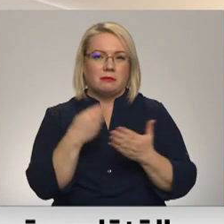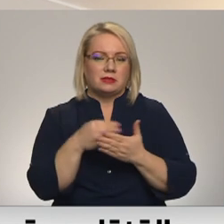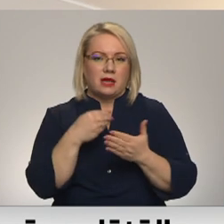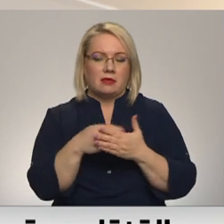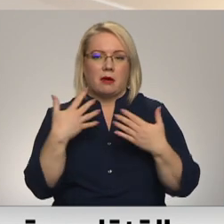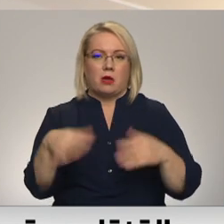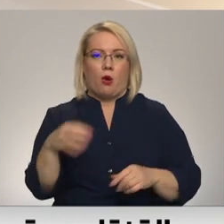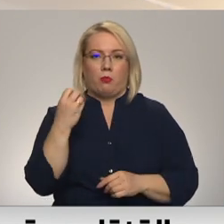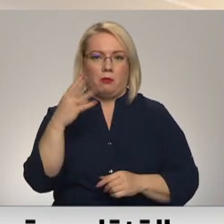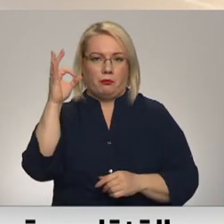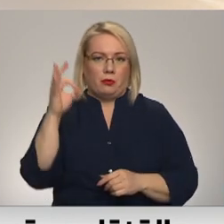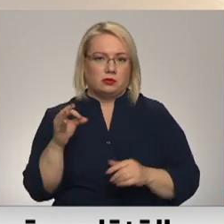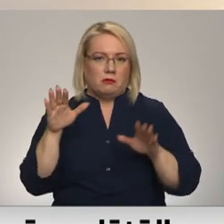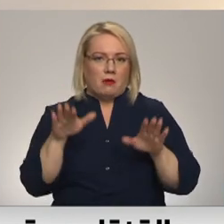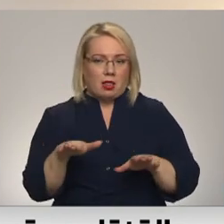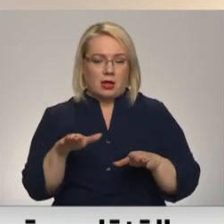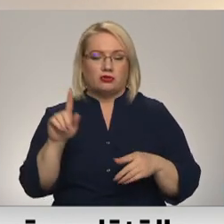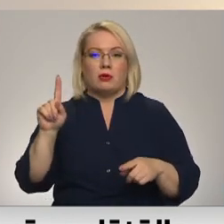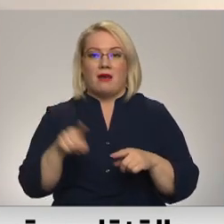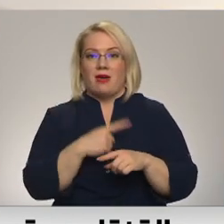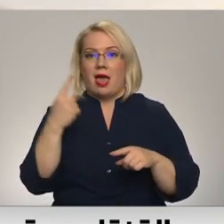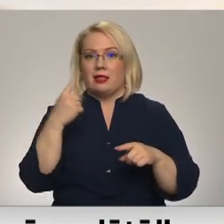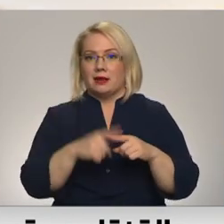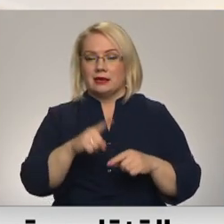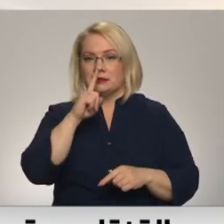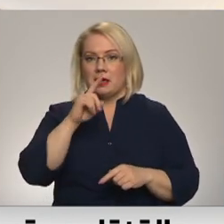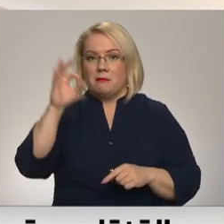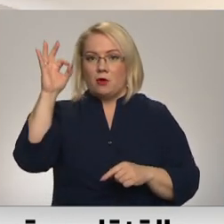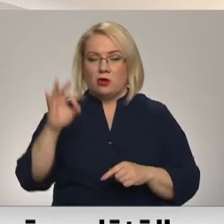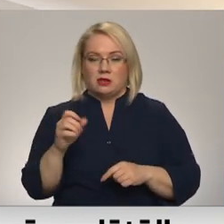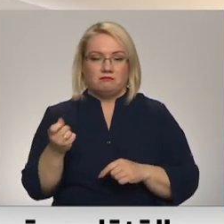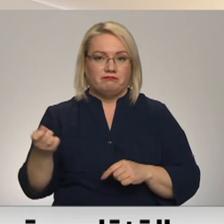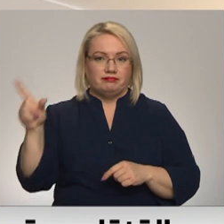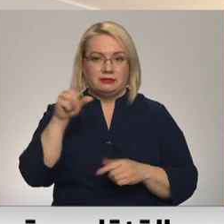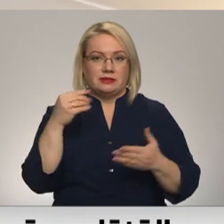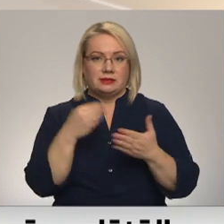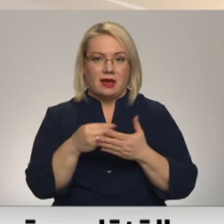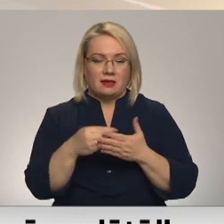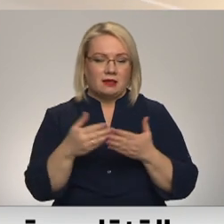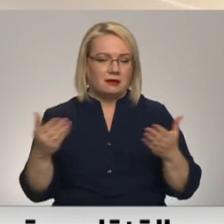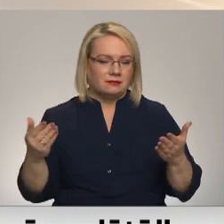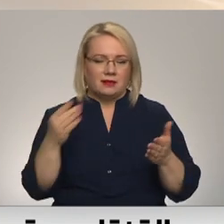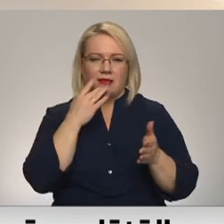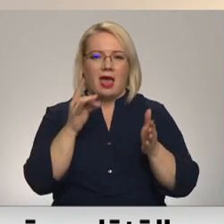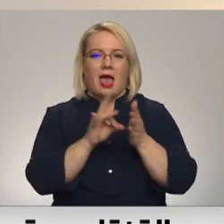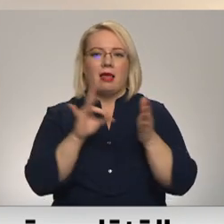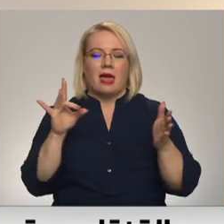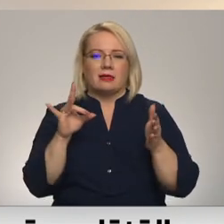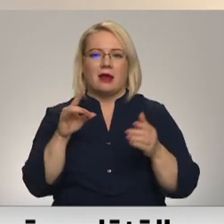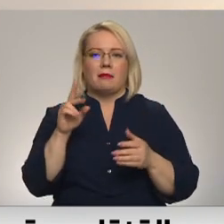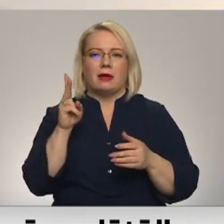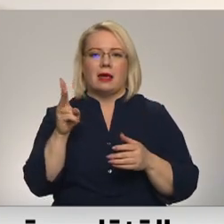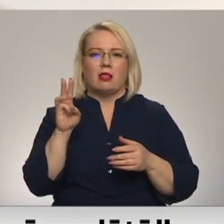15% palikusi. Ja teiksim vēlreiz 100% uzkāpts, ja tā elektroenergijas kilovata maksa,